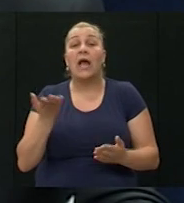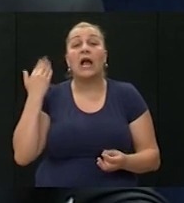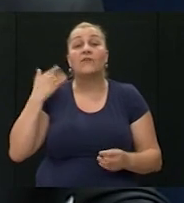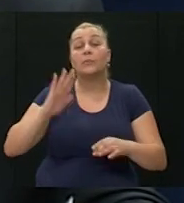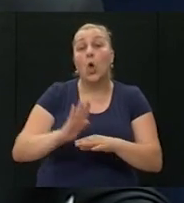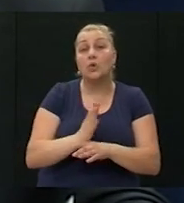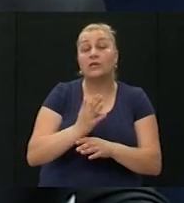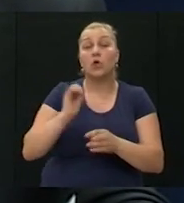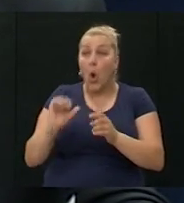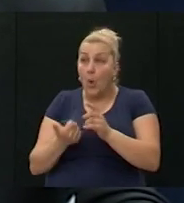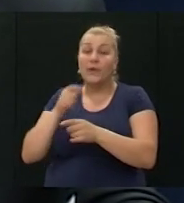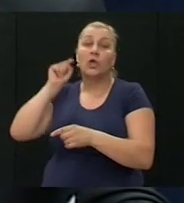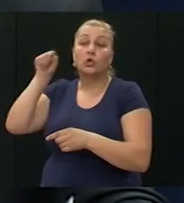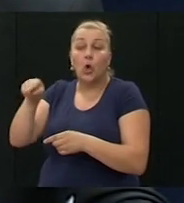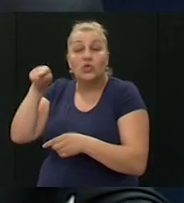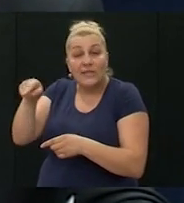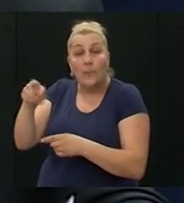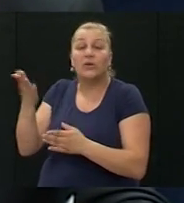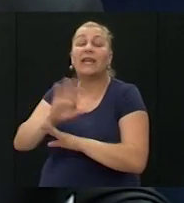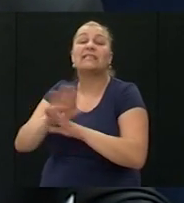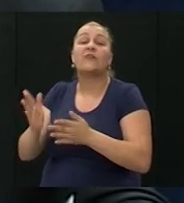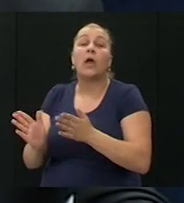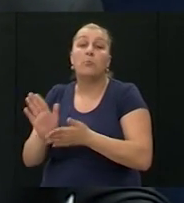osjećaj doći opet tamo, odakle je sve počelo?